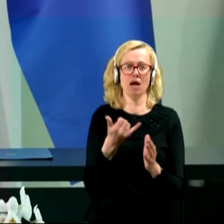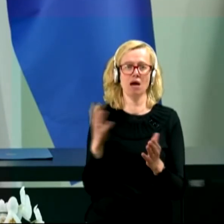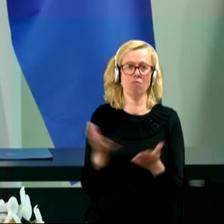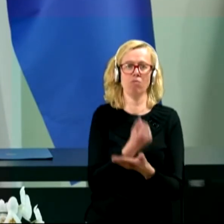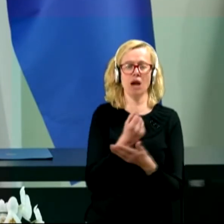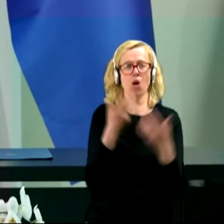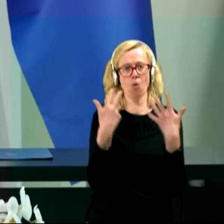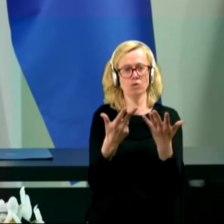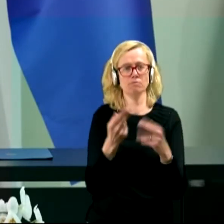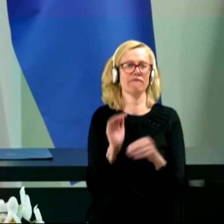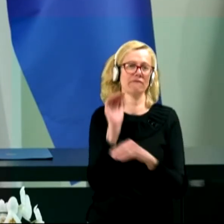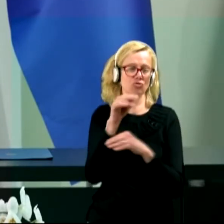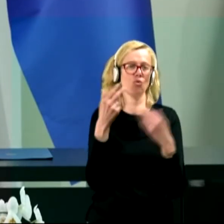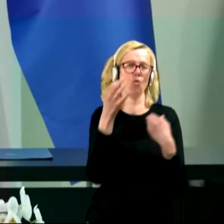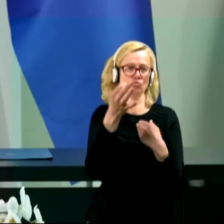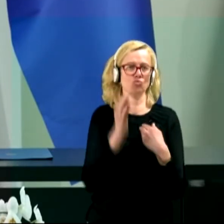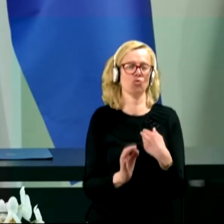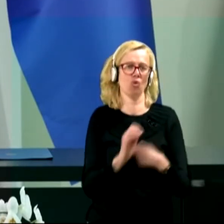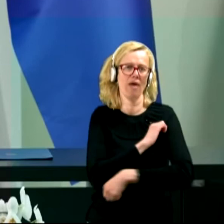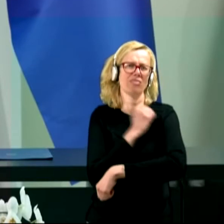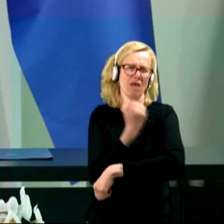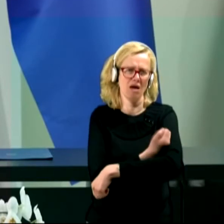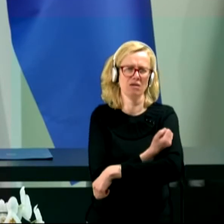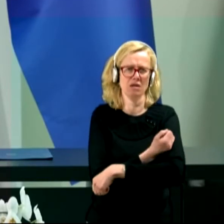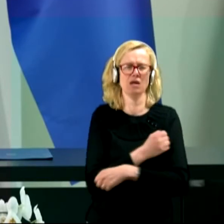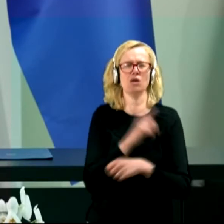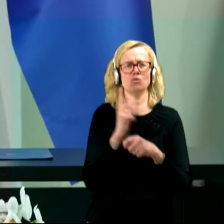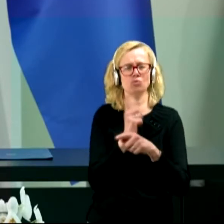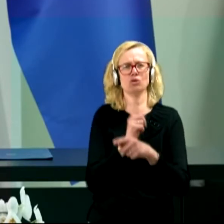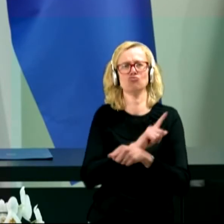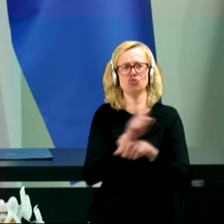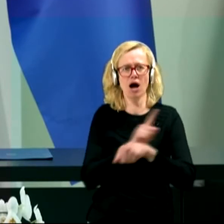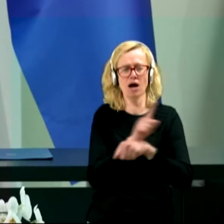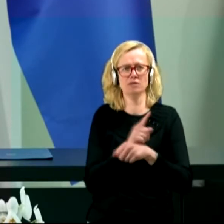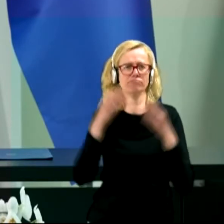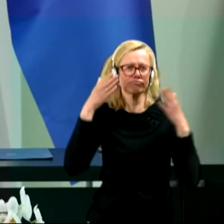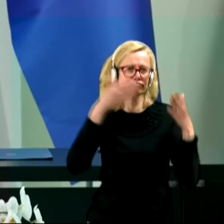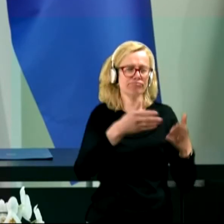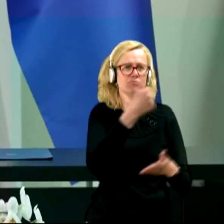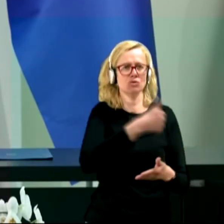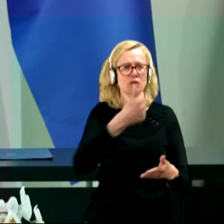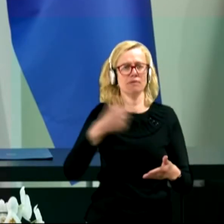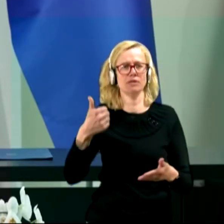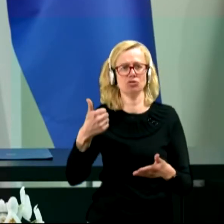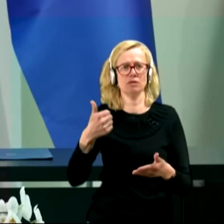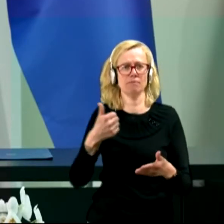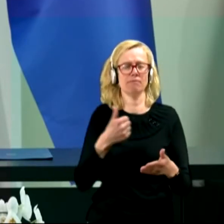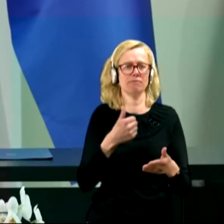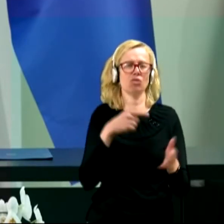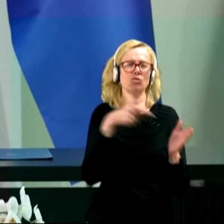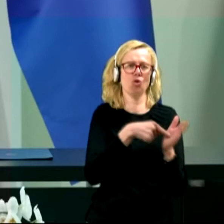ali celo več odstotkov energije, tudi časa, ki smo ga namenili posamečnim točkom dnevnega reda,